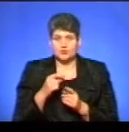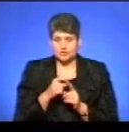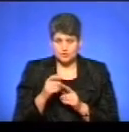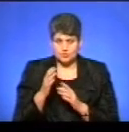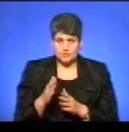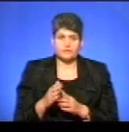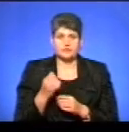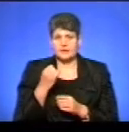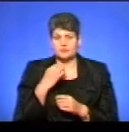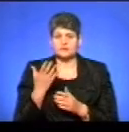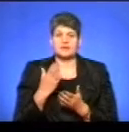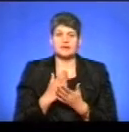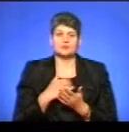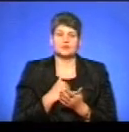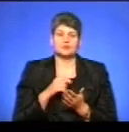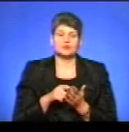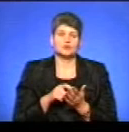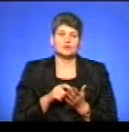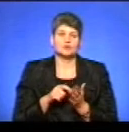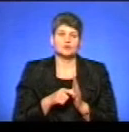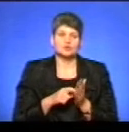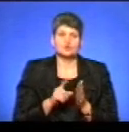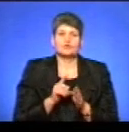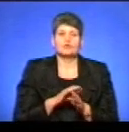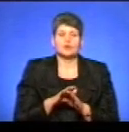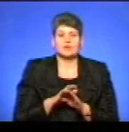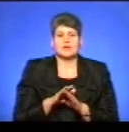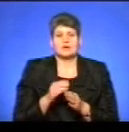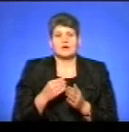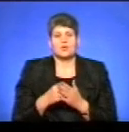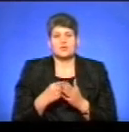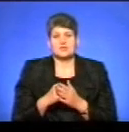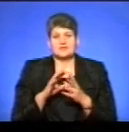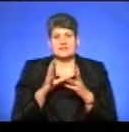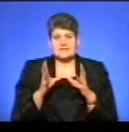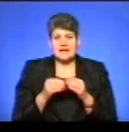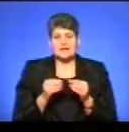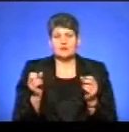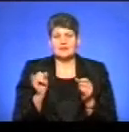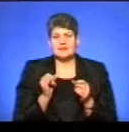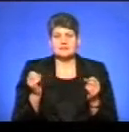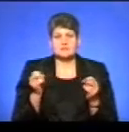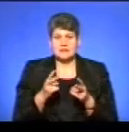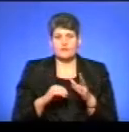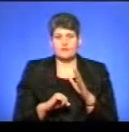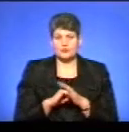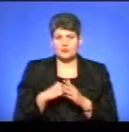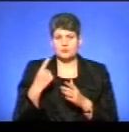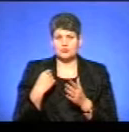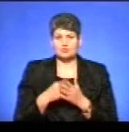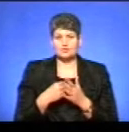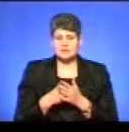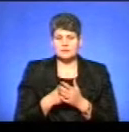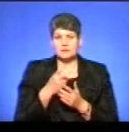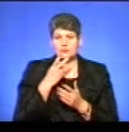ви є в нашій студії. Щодо виконання коштів загального та спеціального фондів обласного бюджету, побачили,